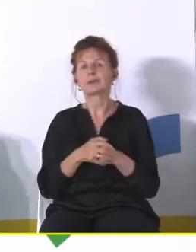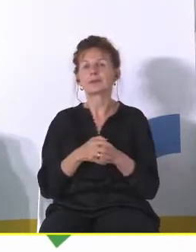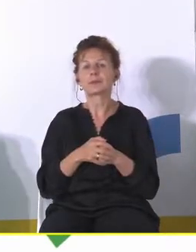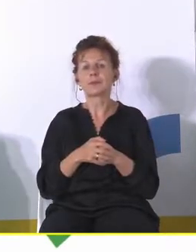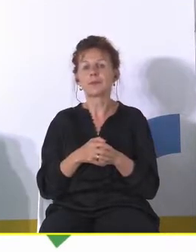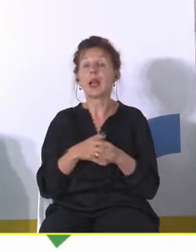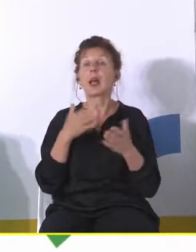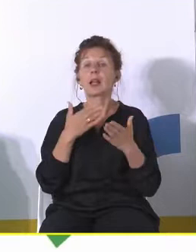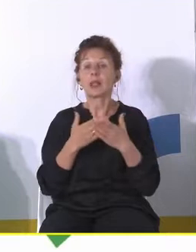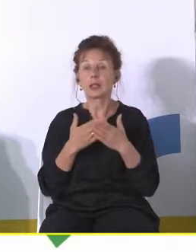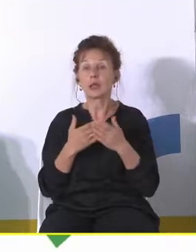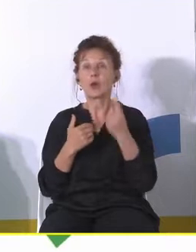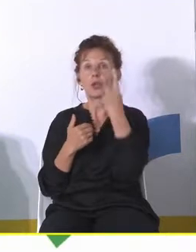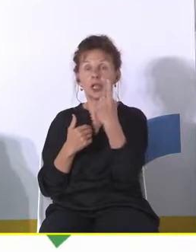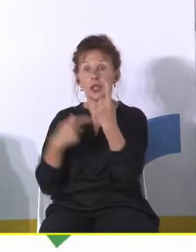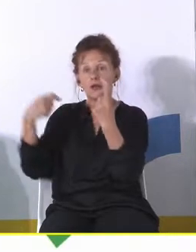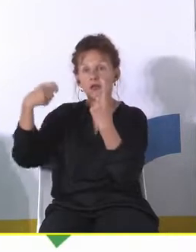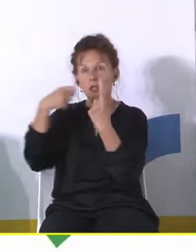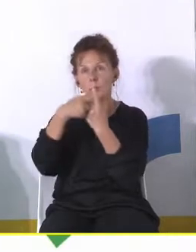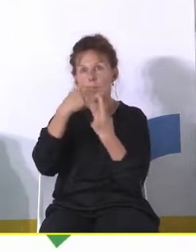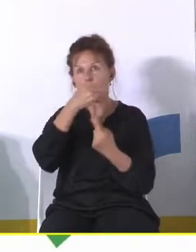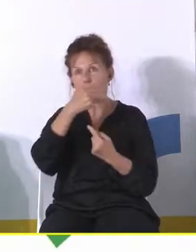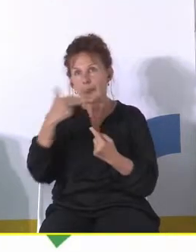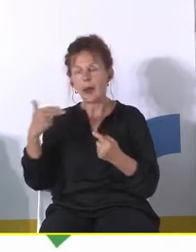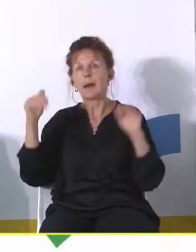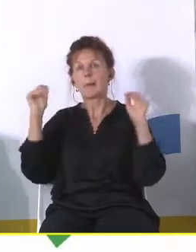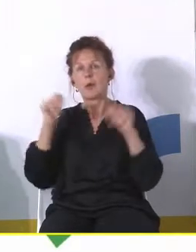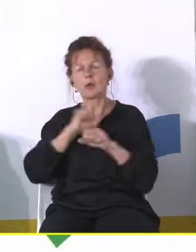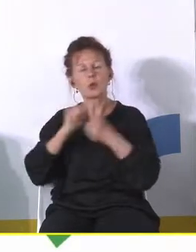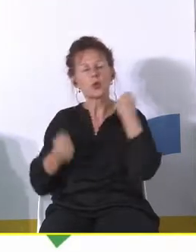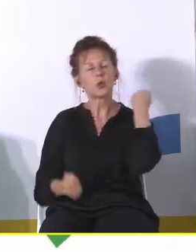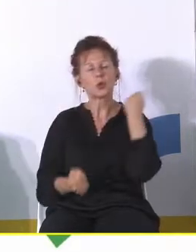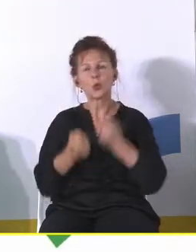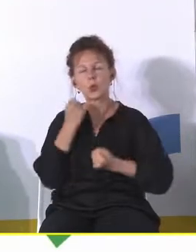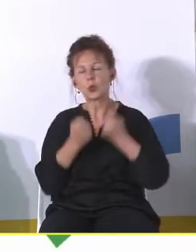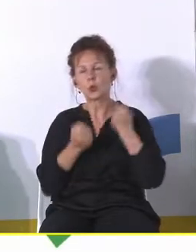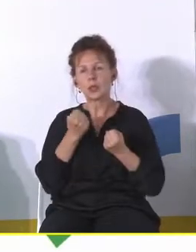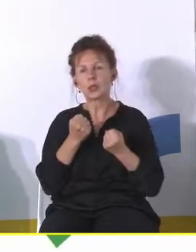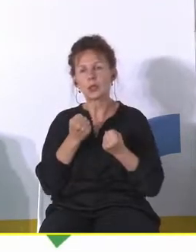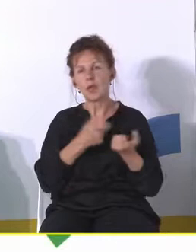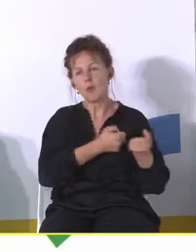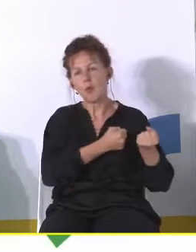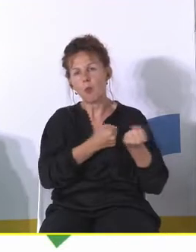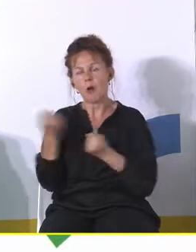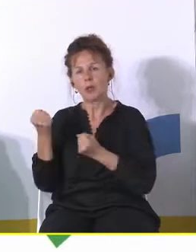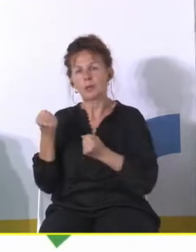Zatem jeden wspólny temat może być trudny do pociągnięcia.